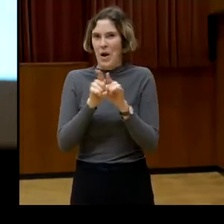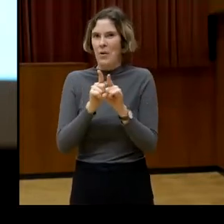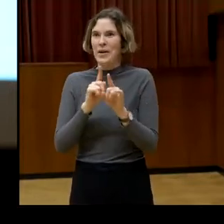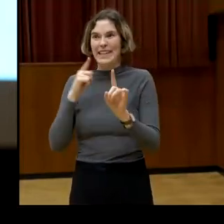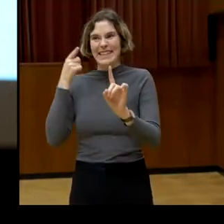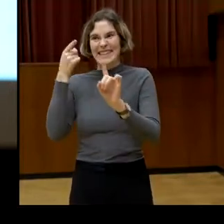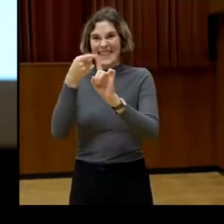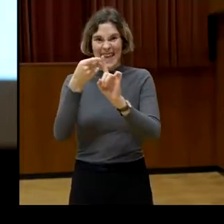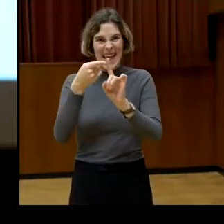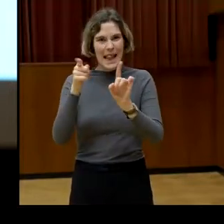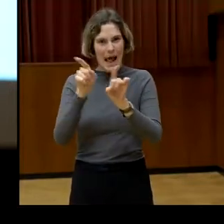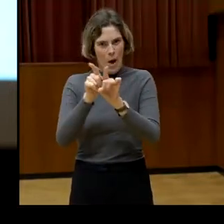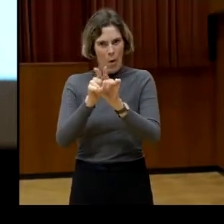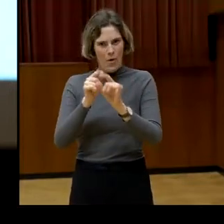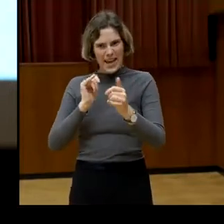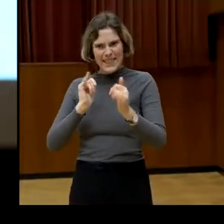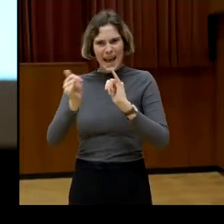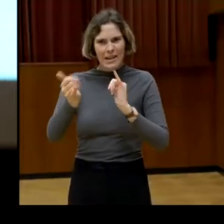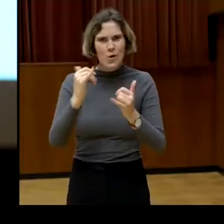zu viel Vortrag.